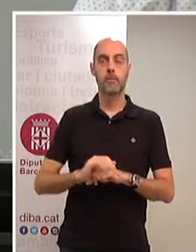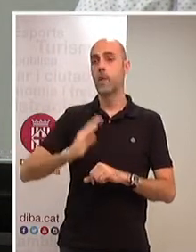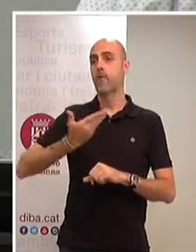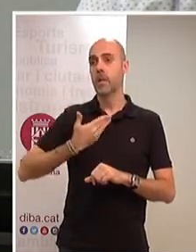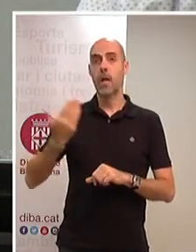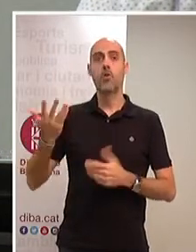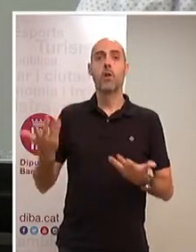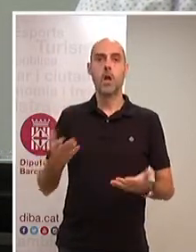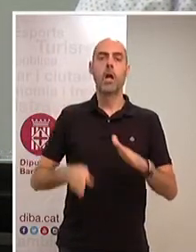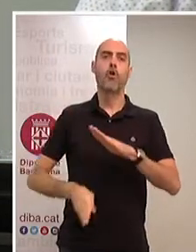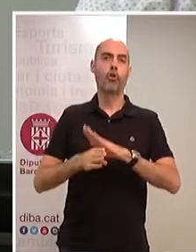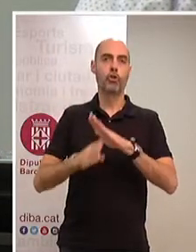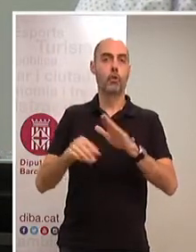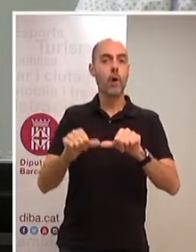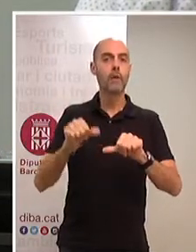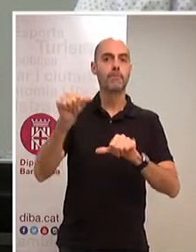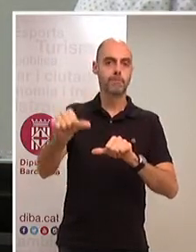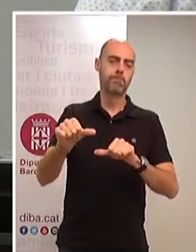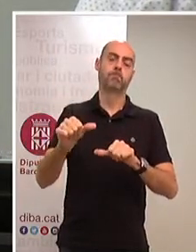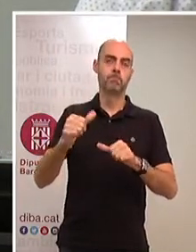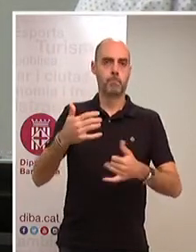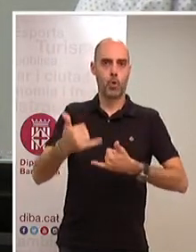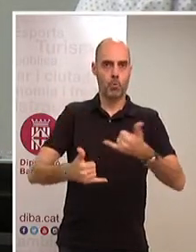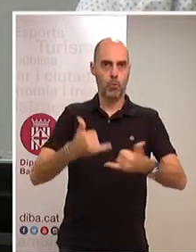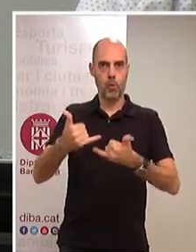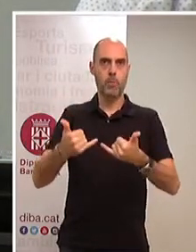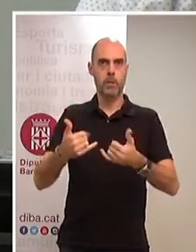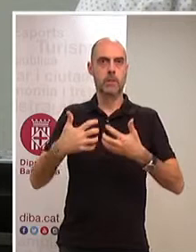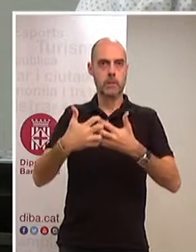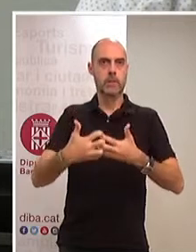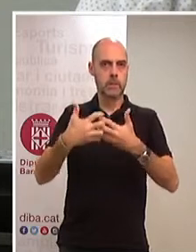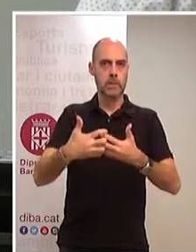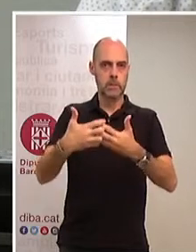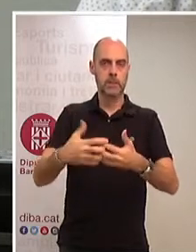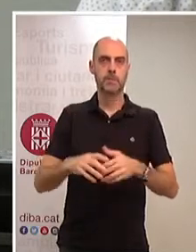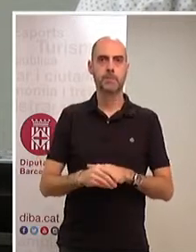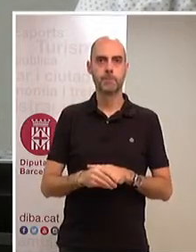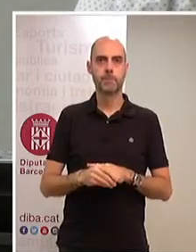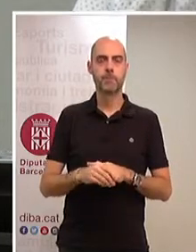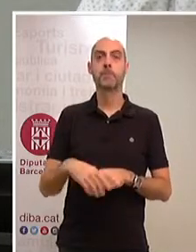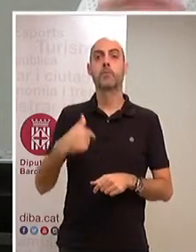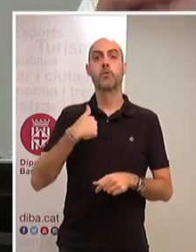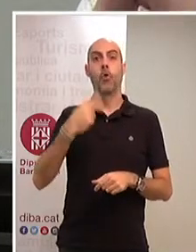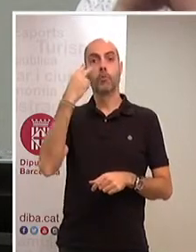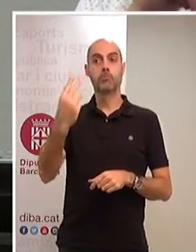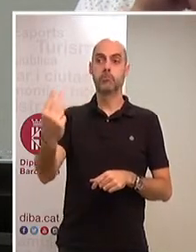conseqüències que continuaran per endavant. Quan miro enrere, per fer balanç d'aquesta etapa,